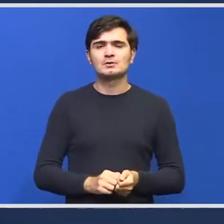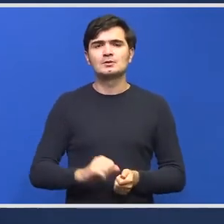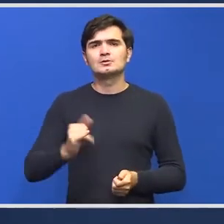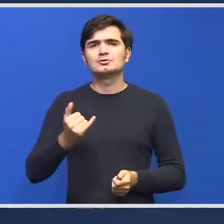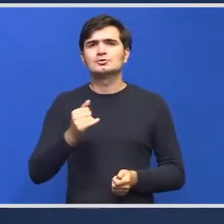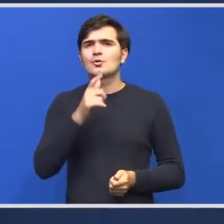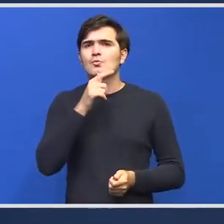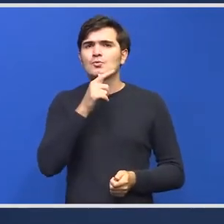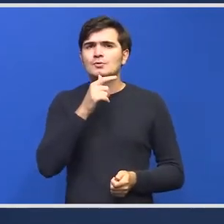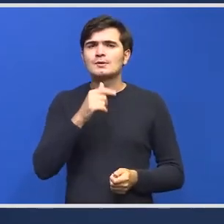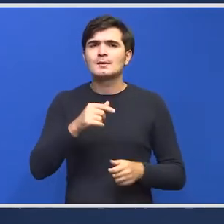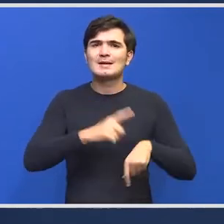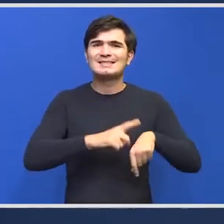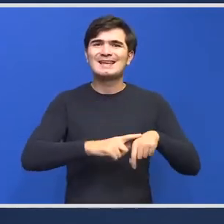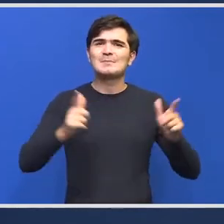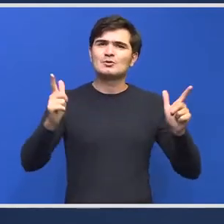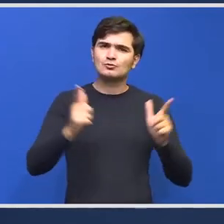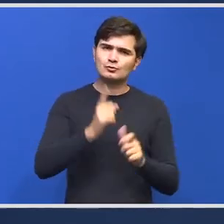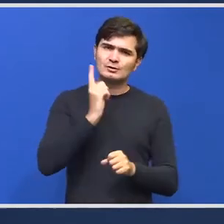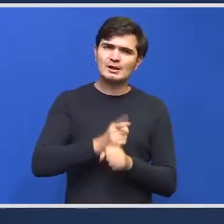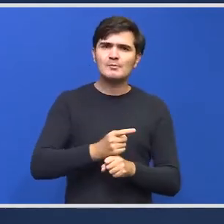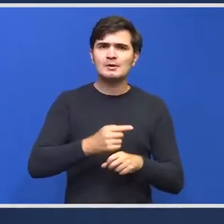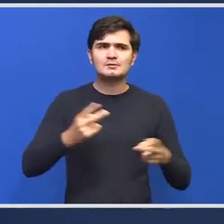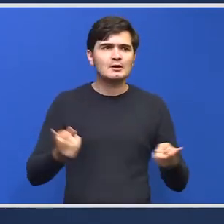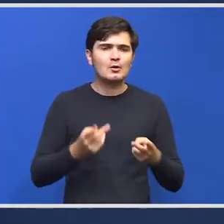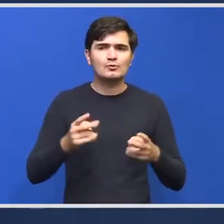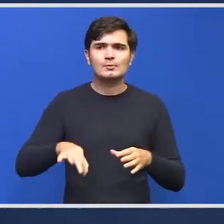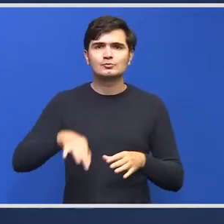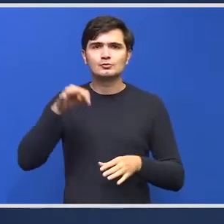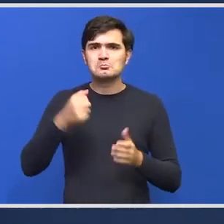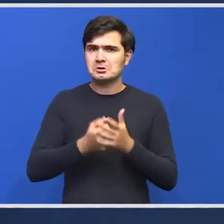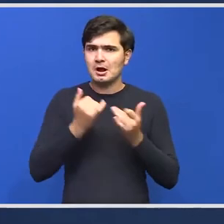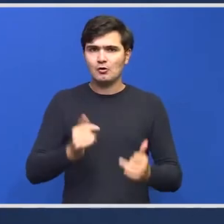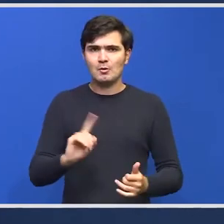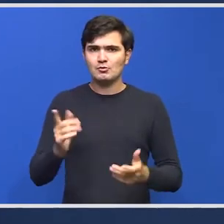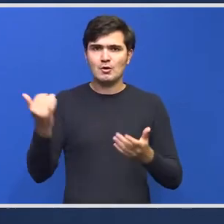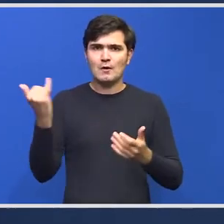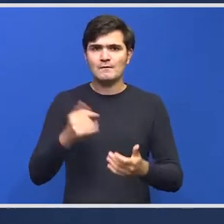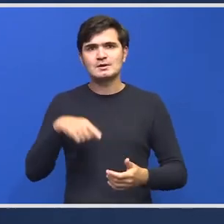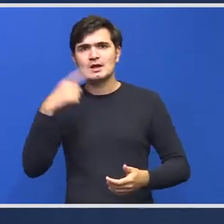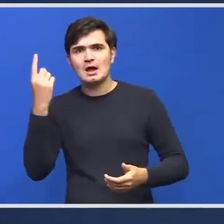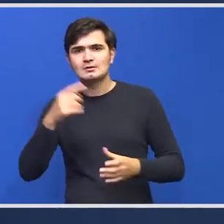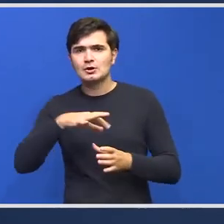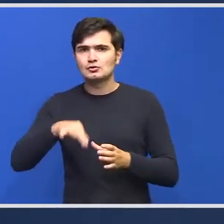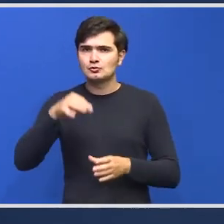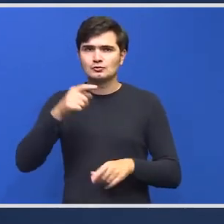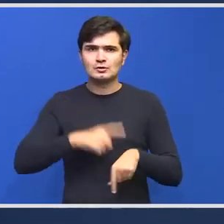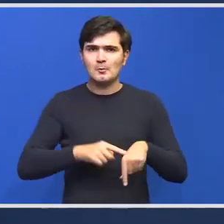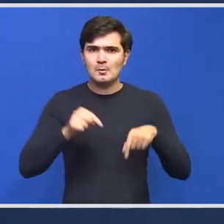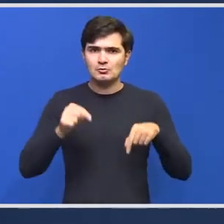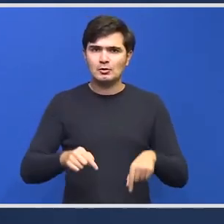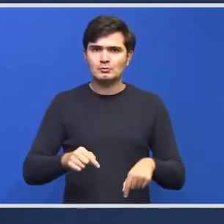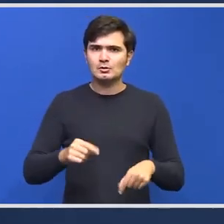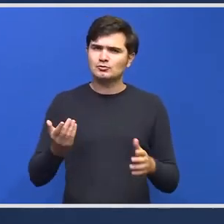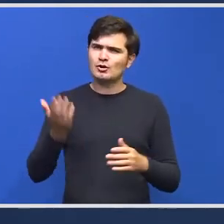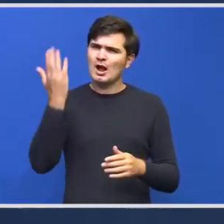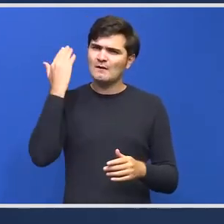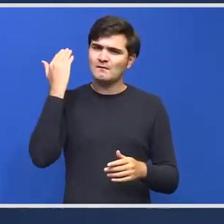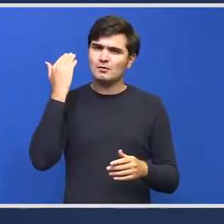iar unde arde acolo pe termen scurt, va trebui să găsim soluții. Deocamdată, în coaliție, nu au venit alte soluții în acest moment. Ceea ce a